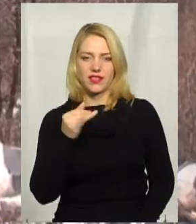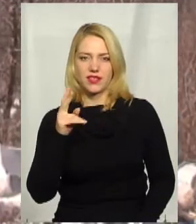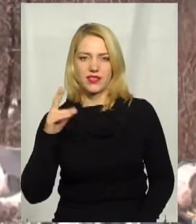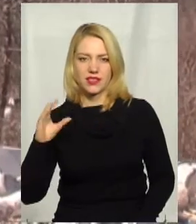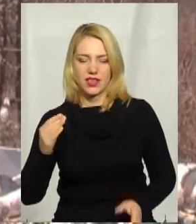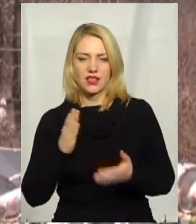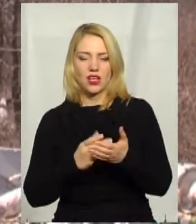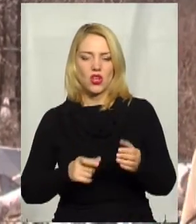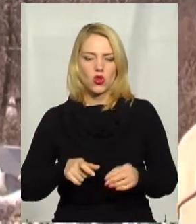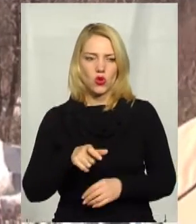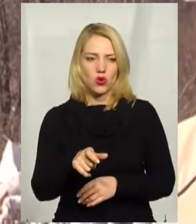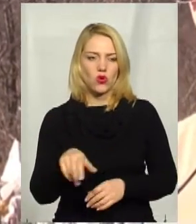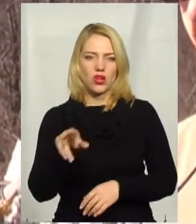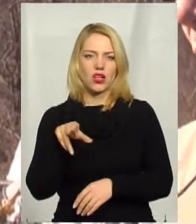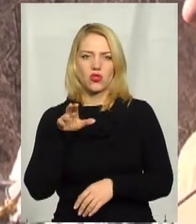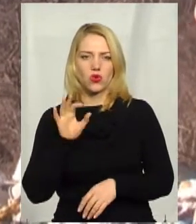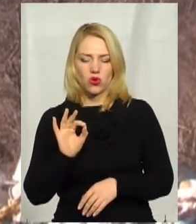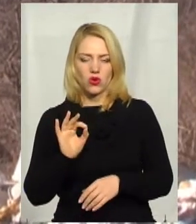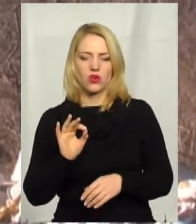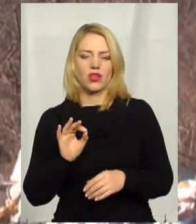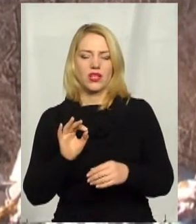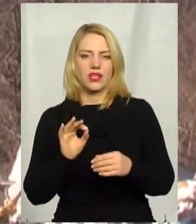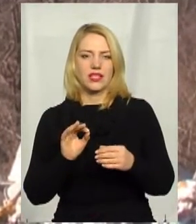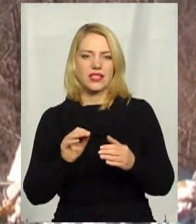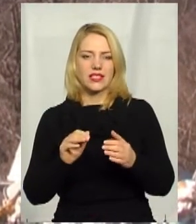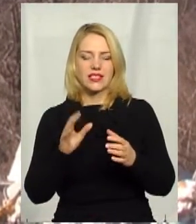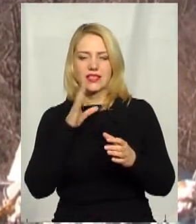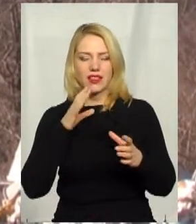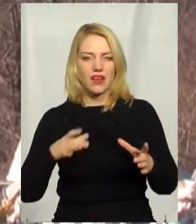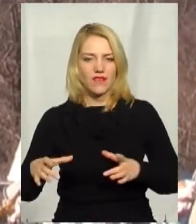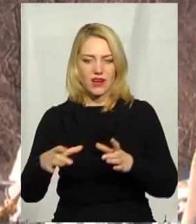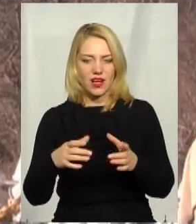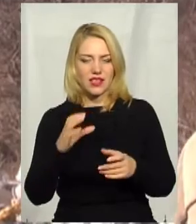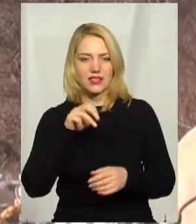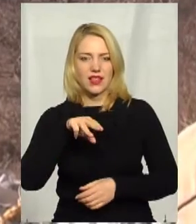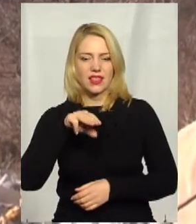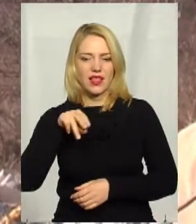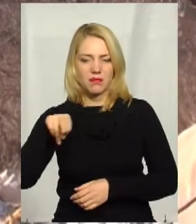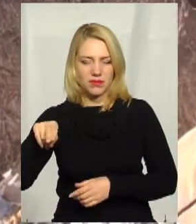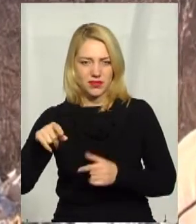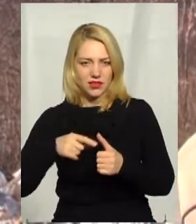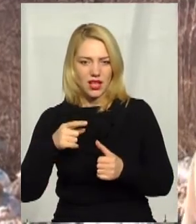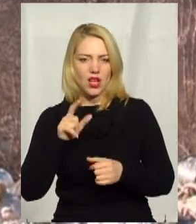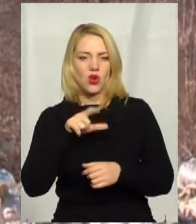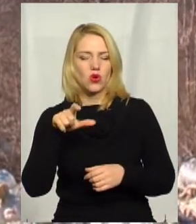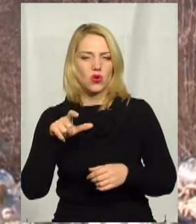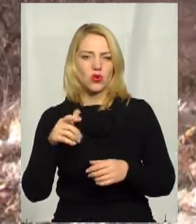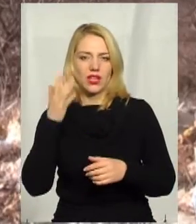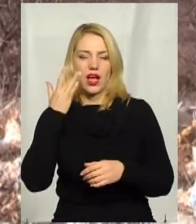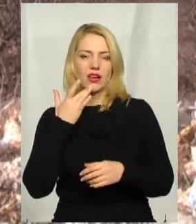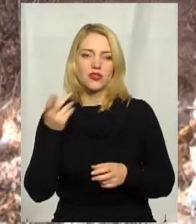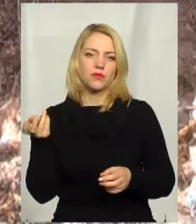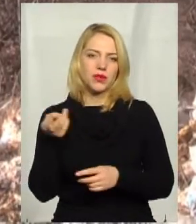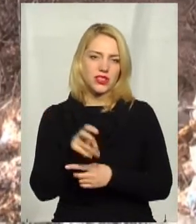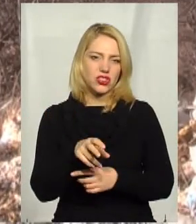як ми називаємо, степ. Тут є ставок, лісок, відпочивають люди, приїжджають літом покупатися.